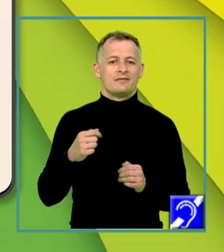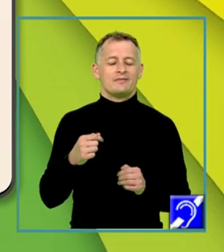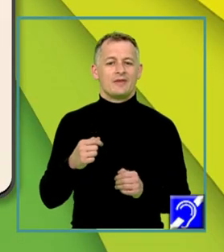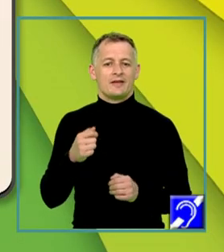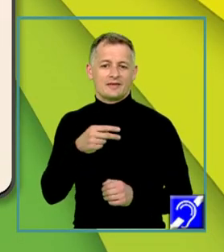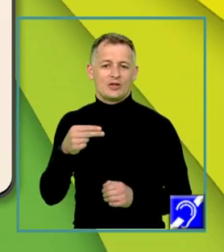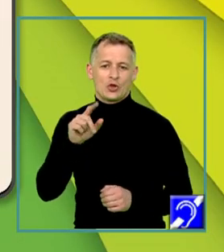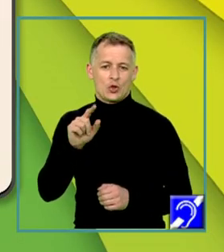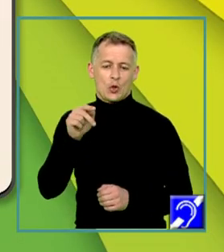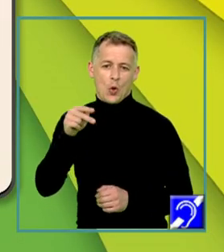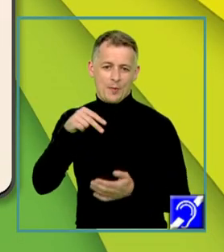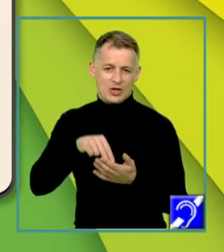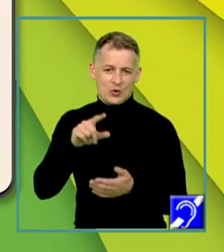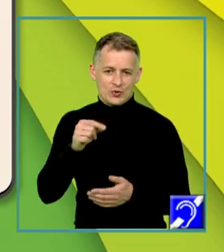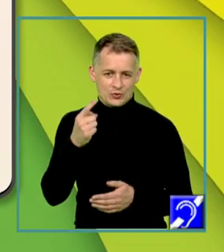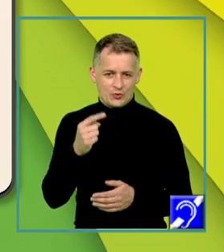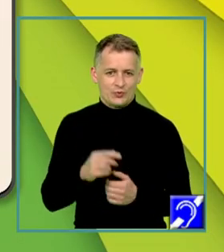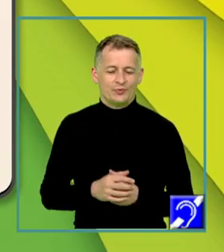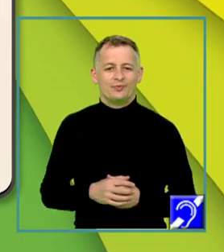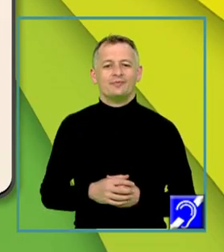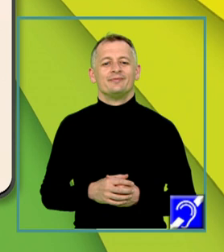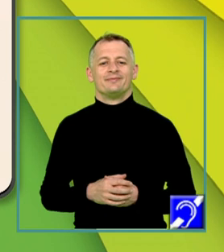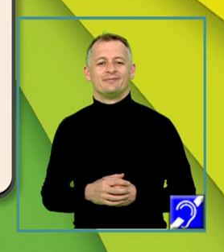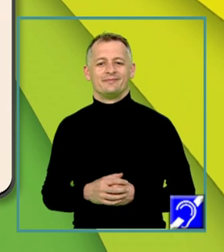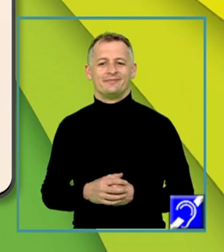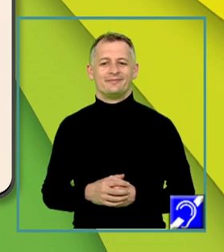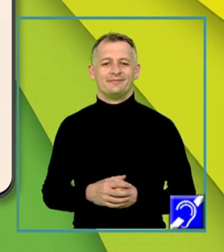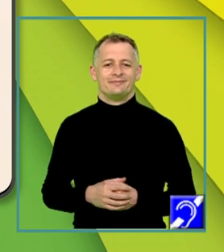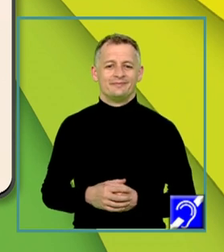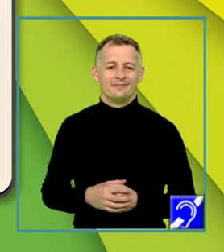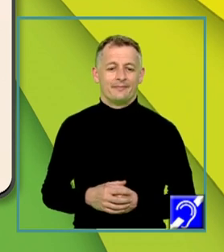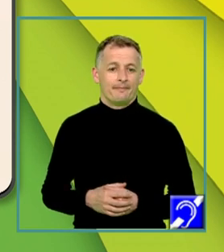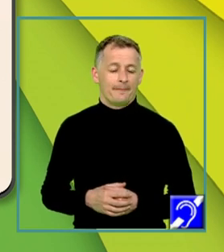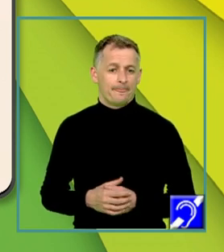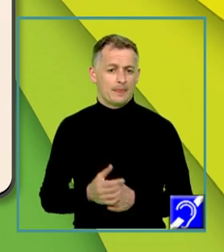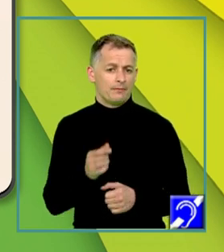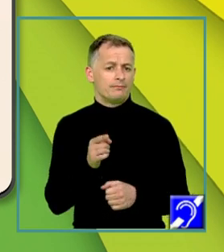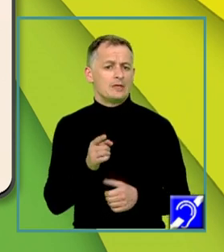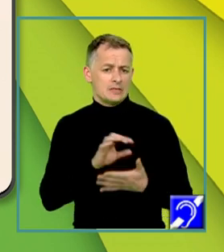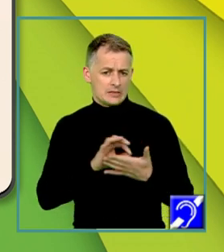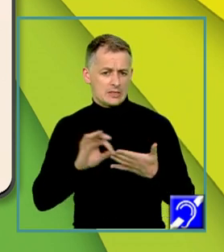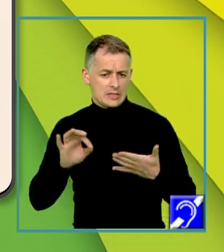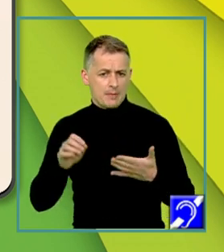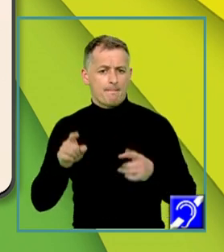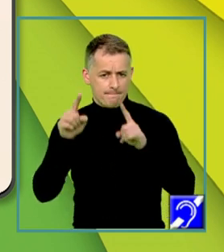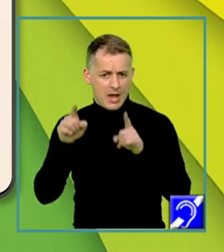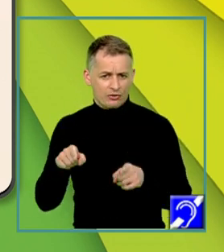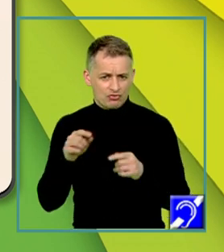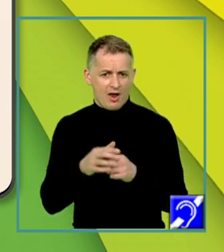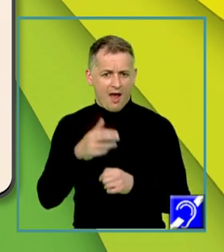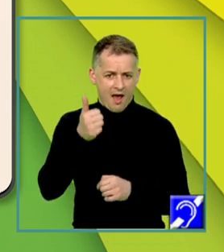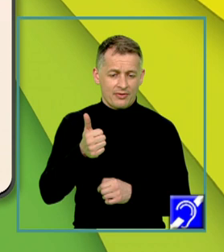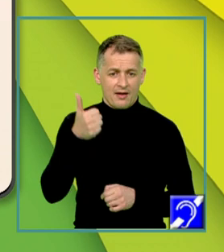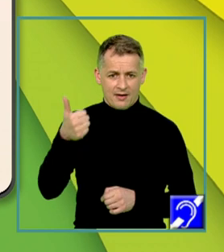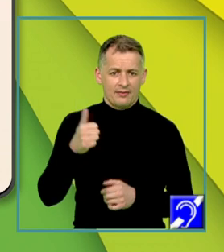3 în mulțicul matricei A de 2021. Particularizând scrierea matricei A de A